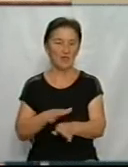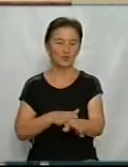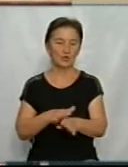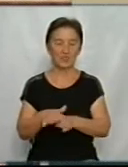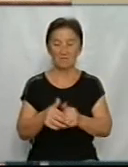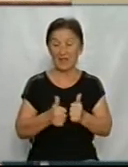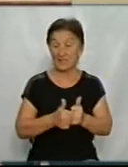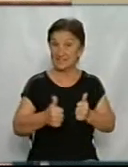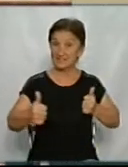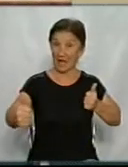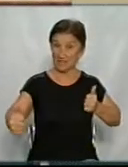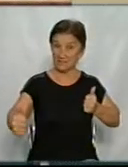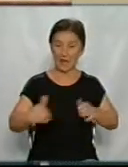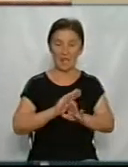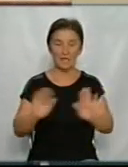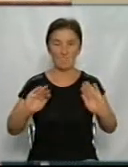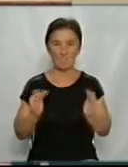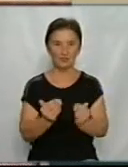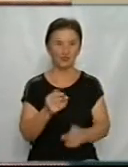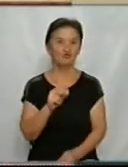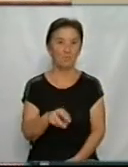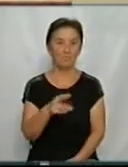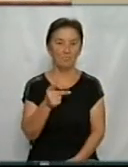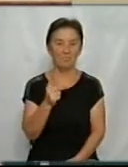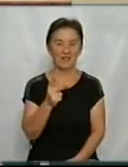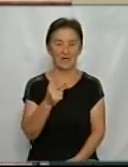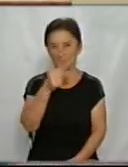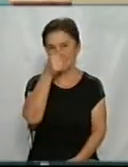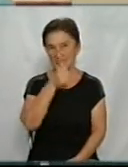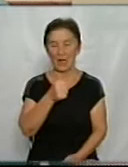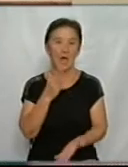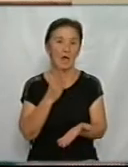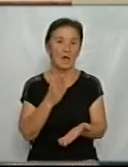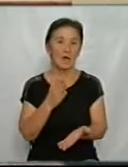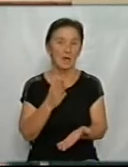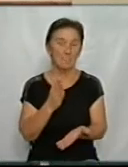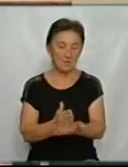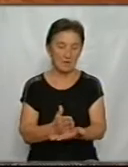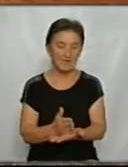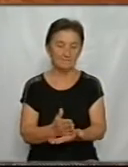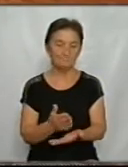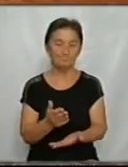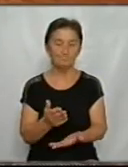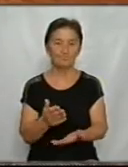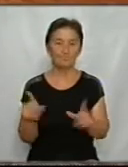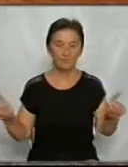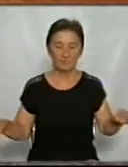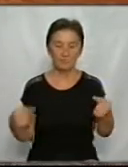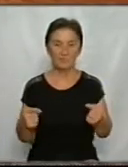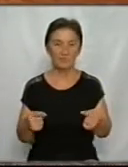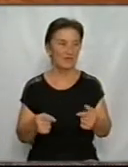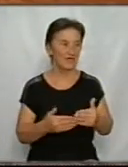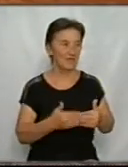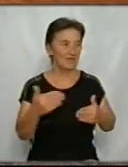соціальної, так званої, не менш півтора метра. І відповідно до цього маємо певним чином організовувати позначки,